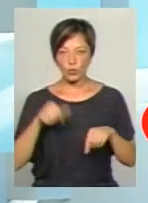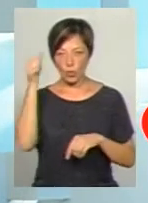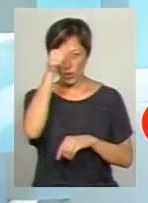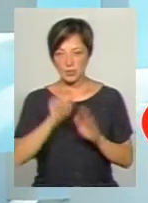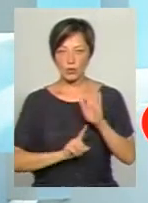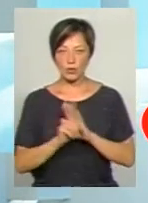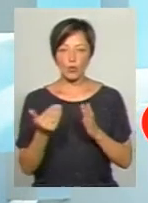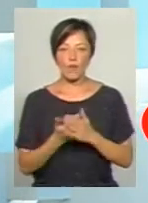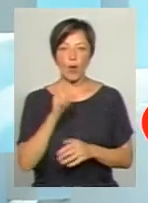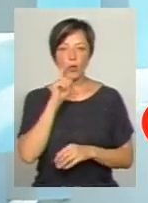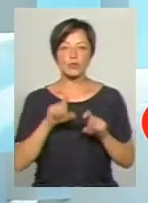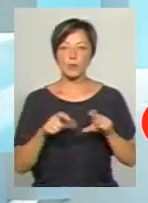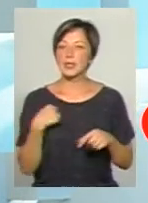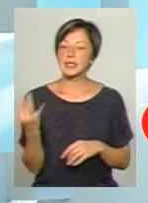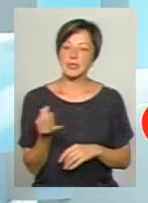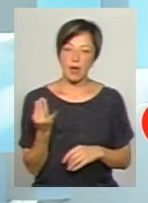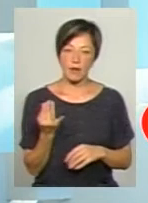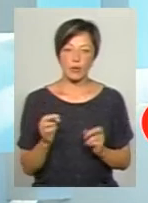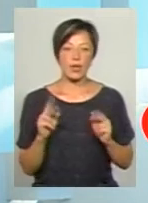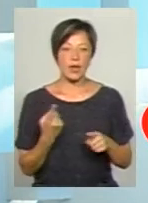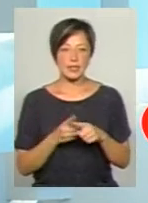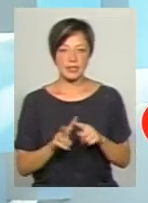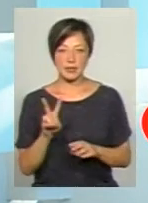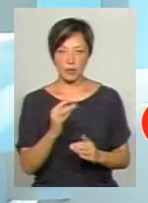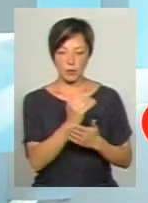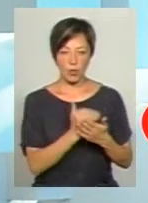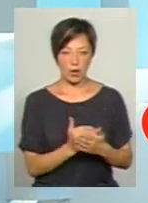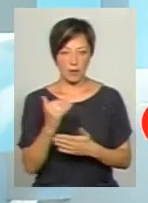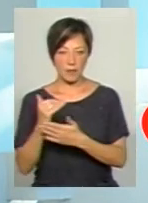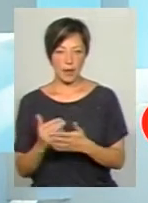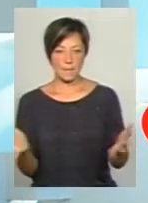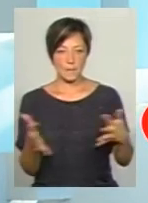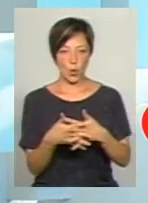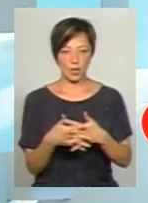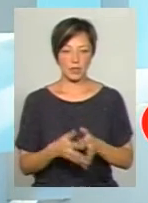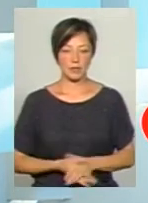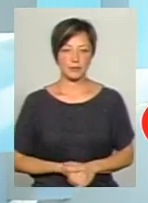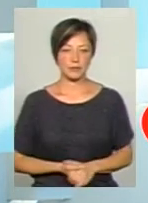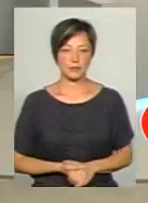стартує нова українська школа. Мені цікаво, як ці дві програми будуть поєднані?»